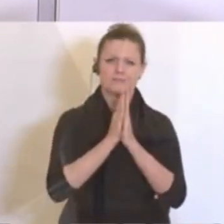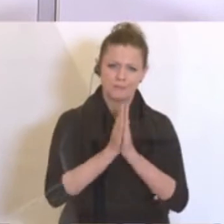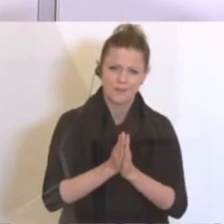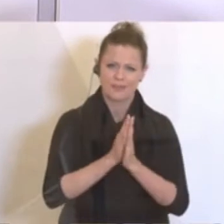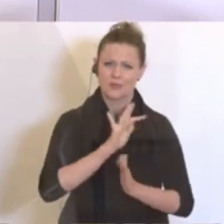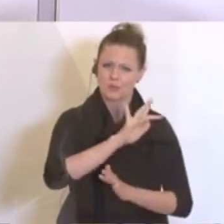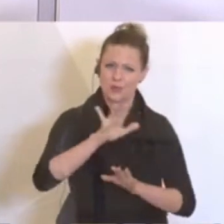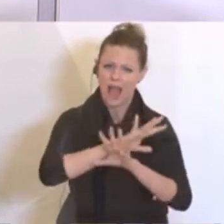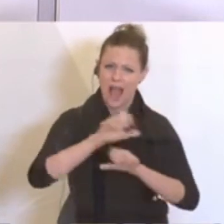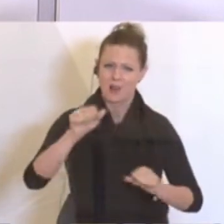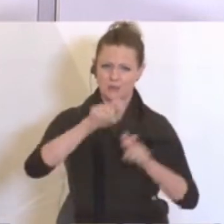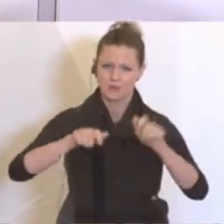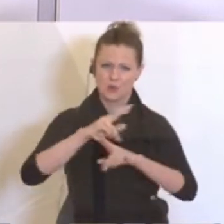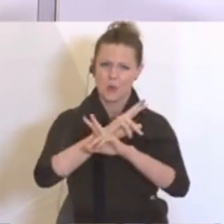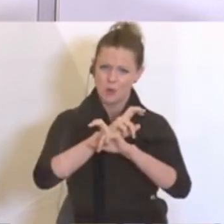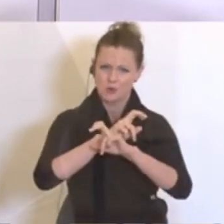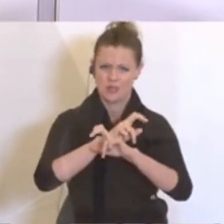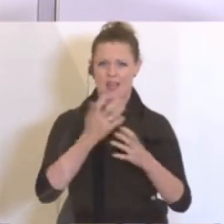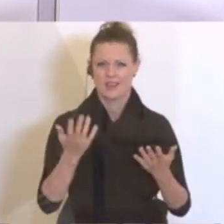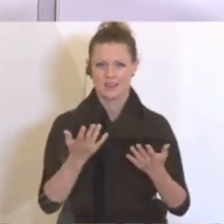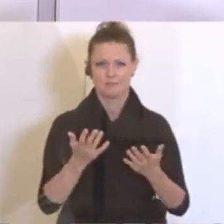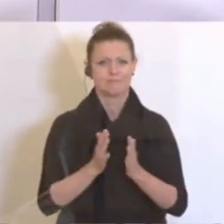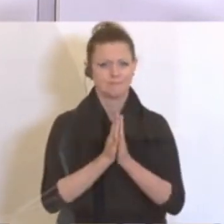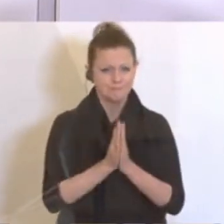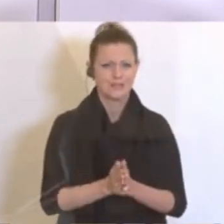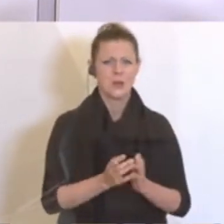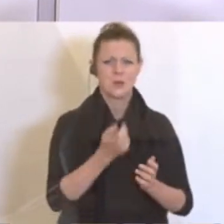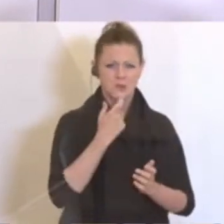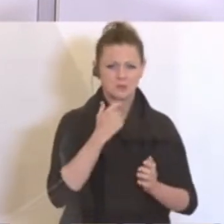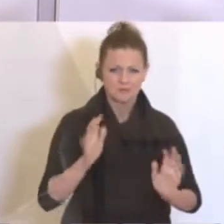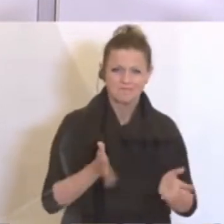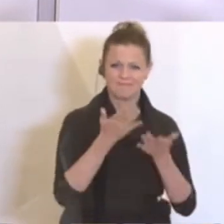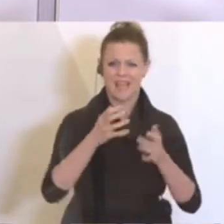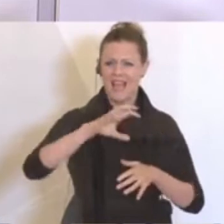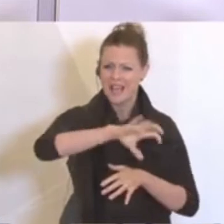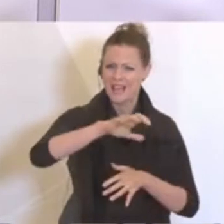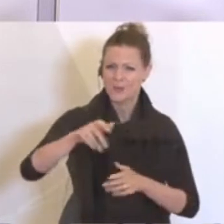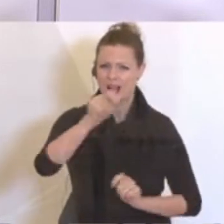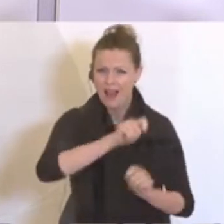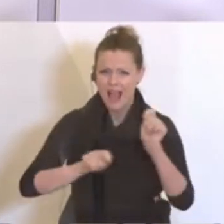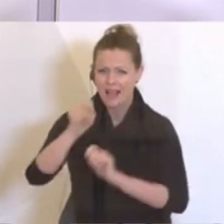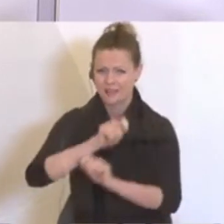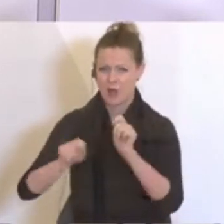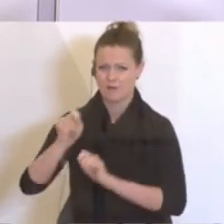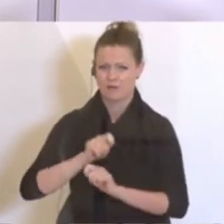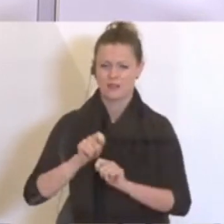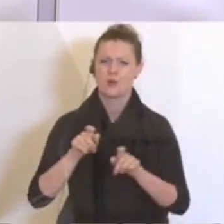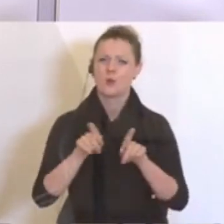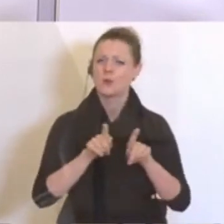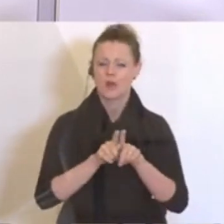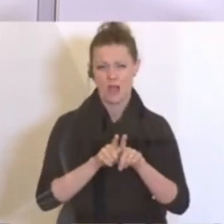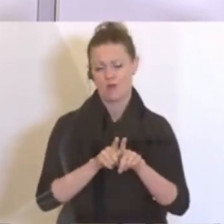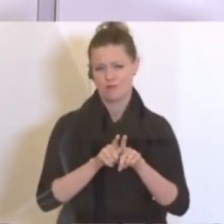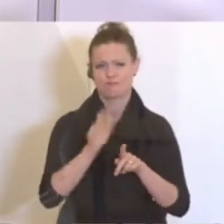Österreicherinnen und Österreicher, konsumieren Sie, kaufen Sie möglichst regional und konsumieren Sie natürlich